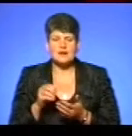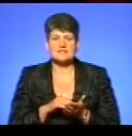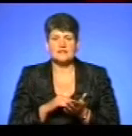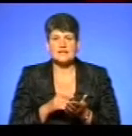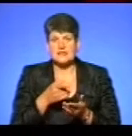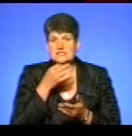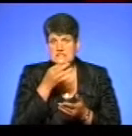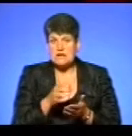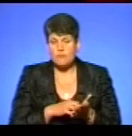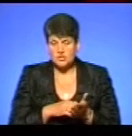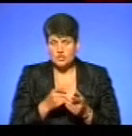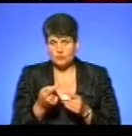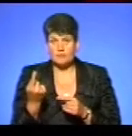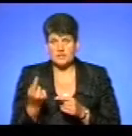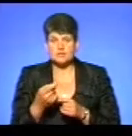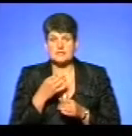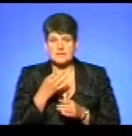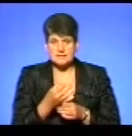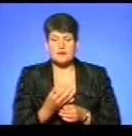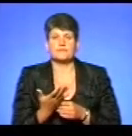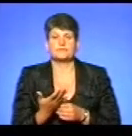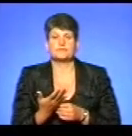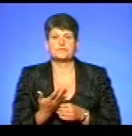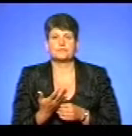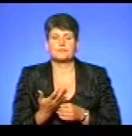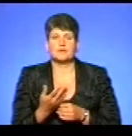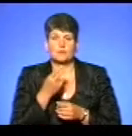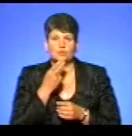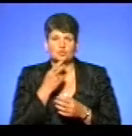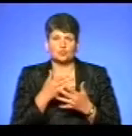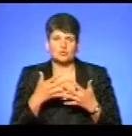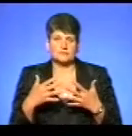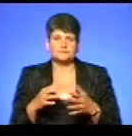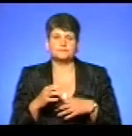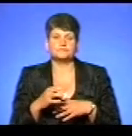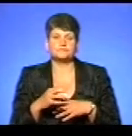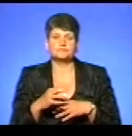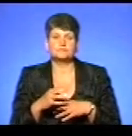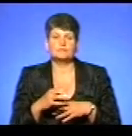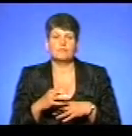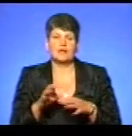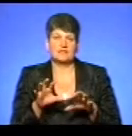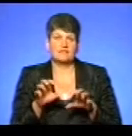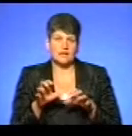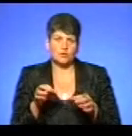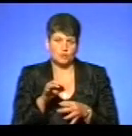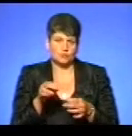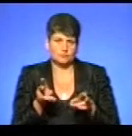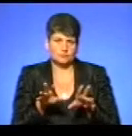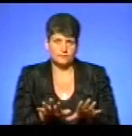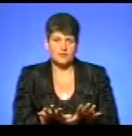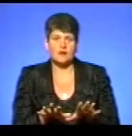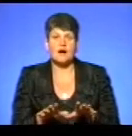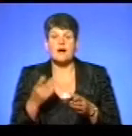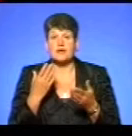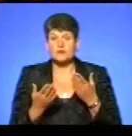назвав причину, звідки пішла. Оце, значить, продукти тваринного походження, залишки продуктів тваринного походження. А